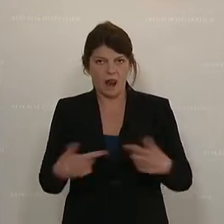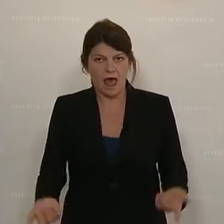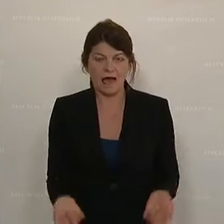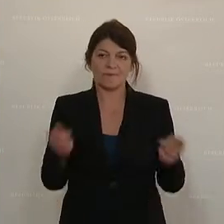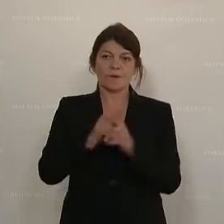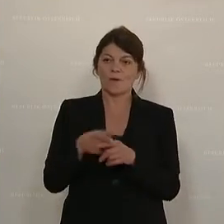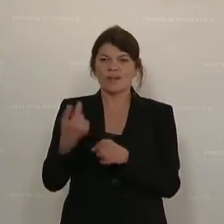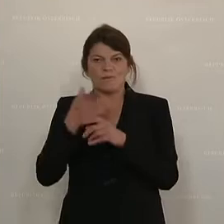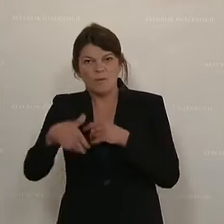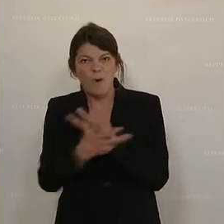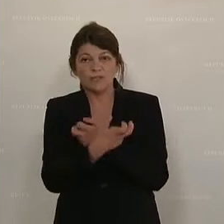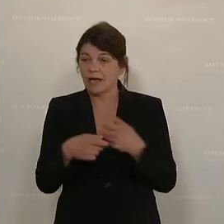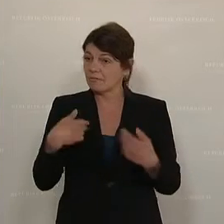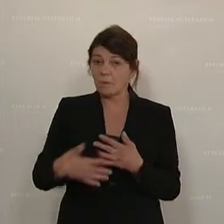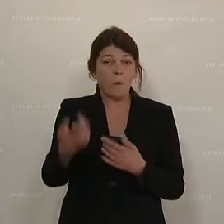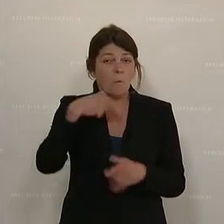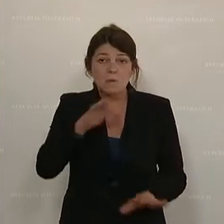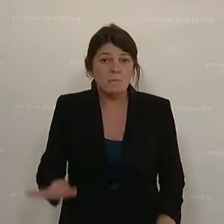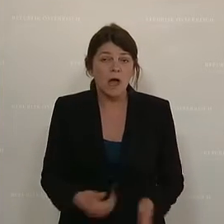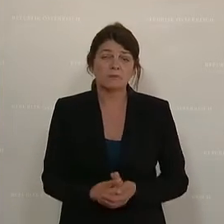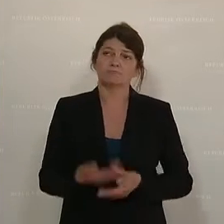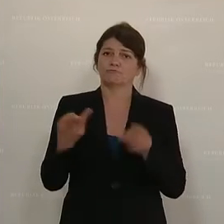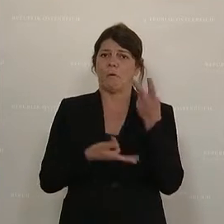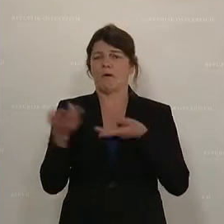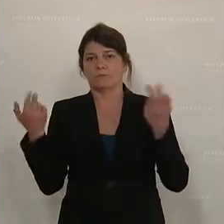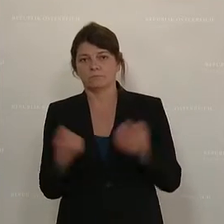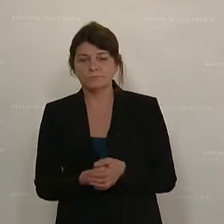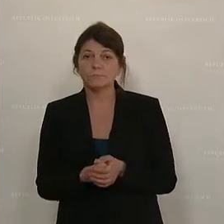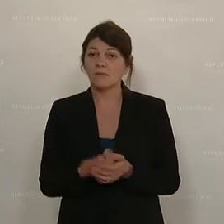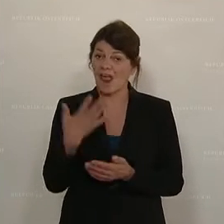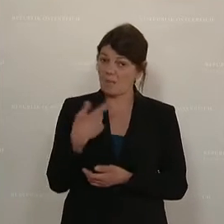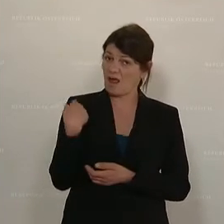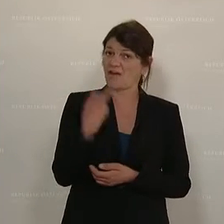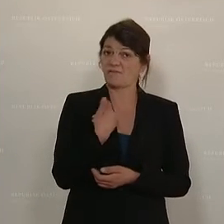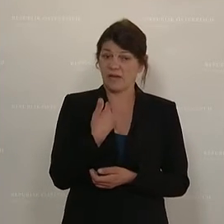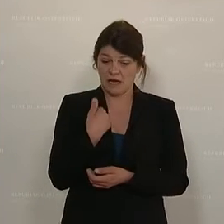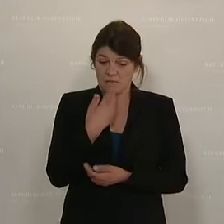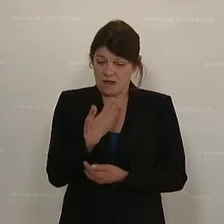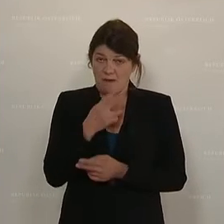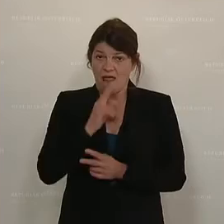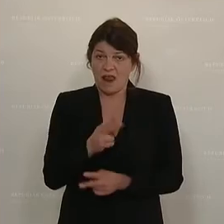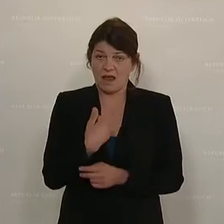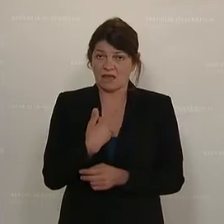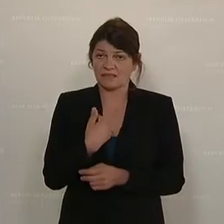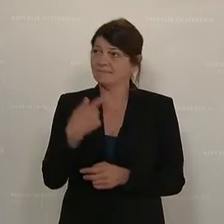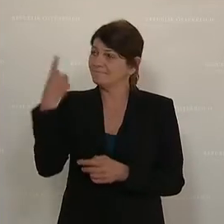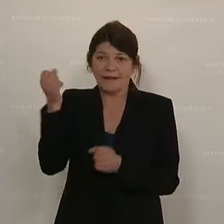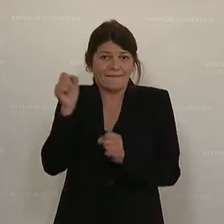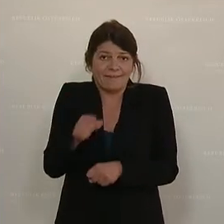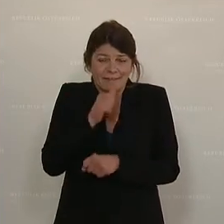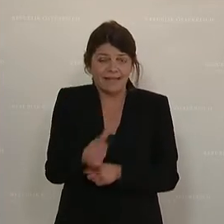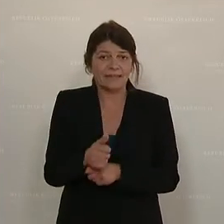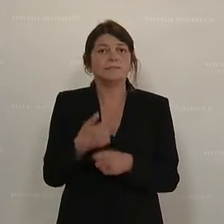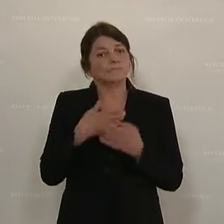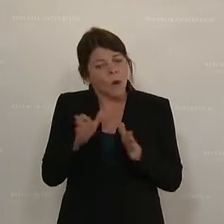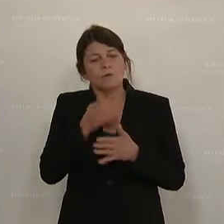Österreich kann er jetzt nicht mehr bringen. Aber wir sind der Ehrlichkeit dankbar. Wir können es nicht. Es fehlt nur diese